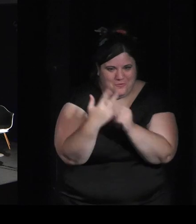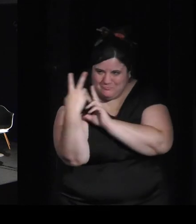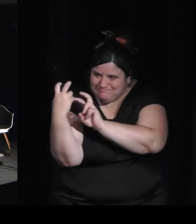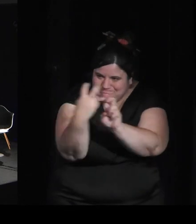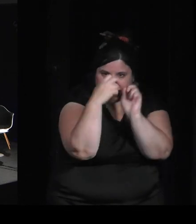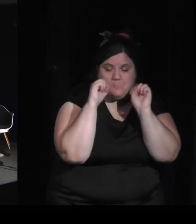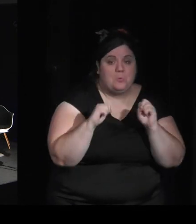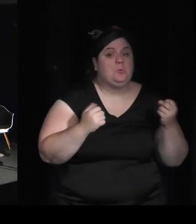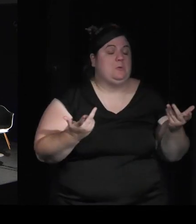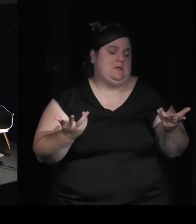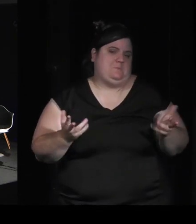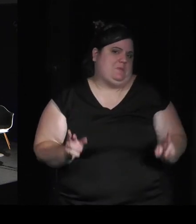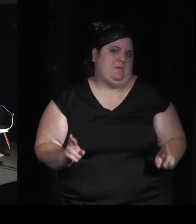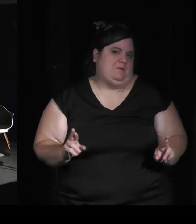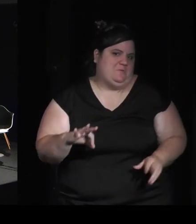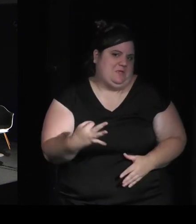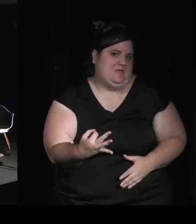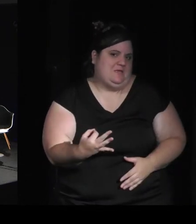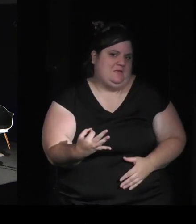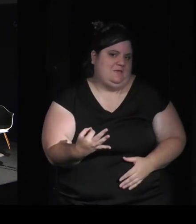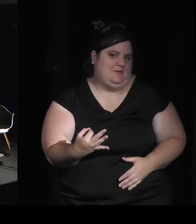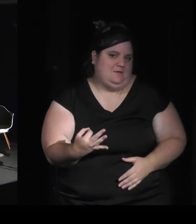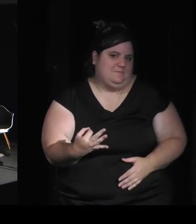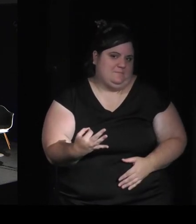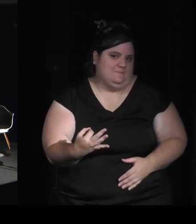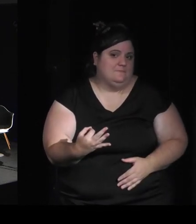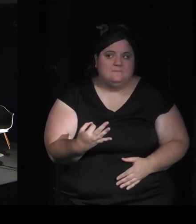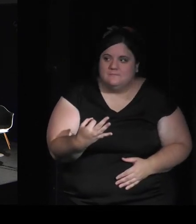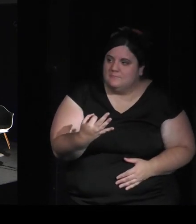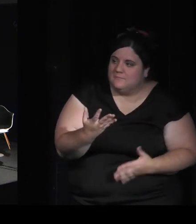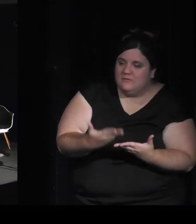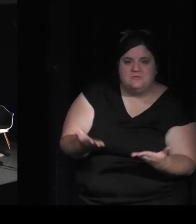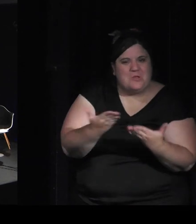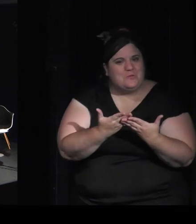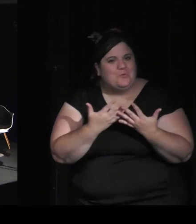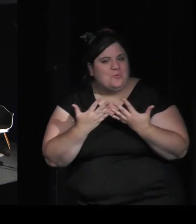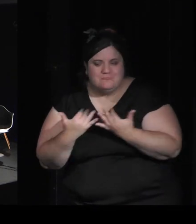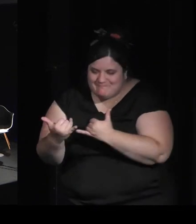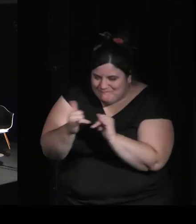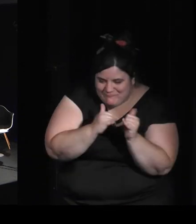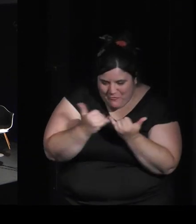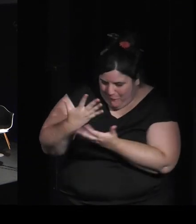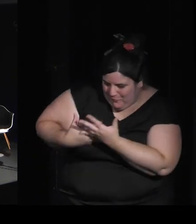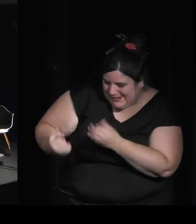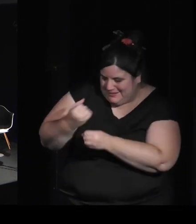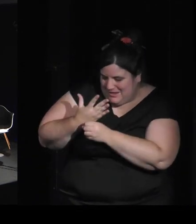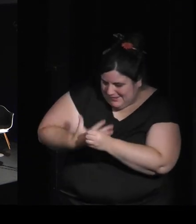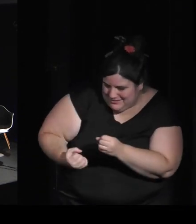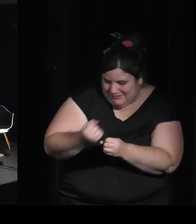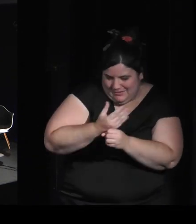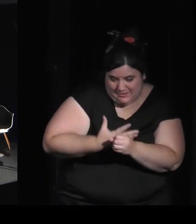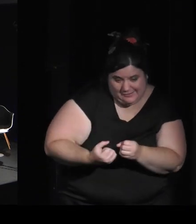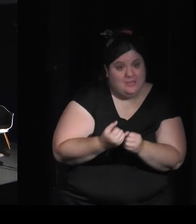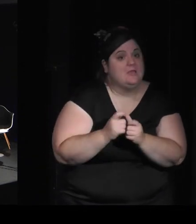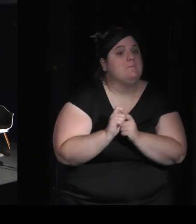qu'on aura une si on arrive à illustrer à travers les expériences ludiques qu'on saura créer qu'on arrivera aussi à transformer